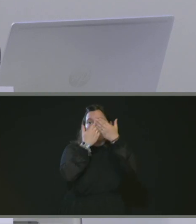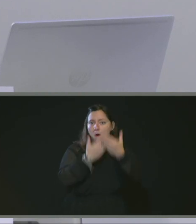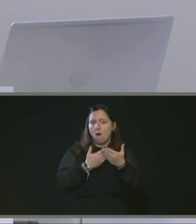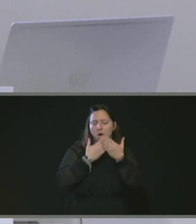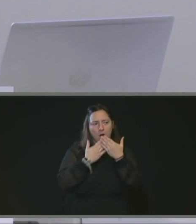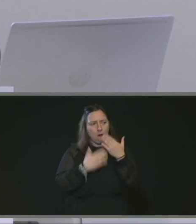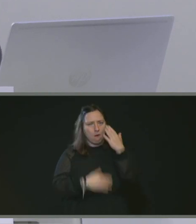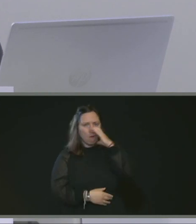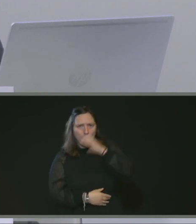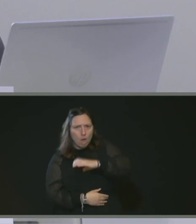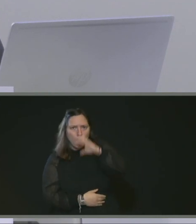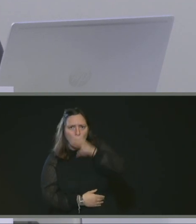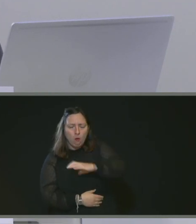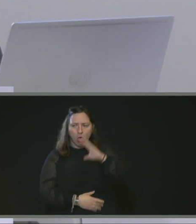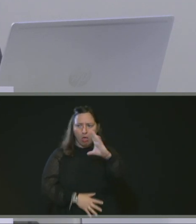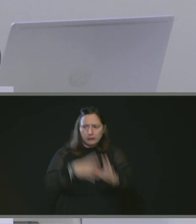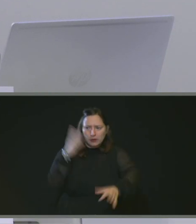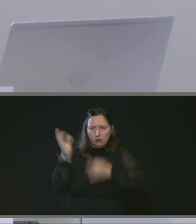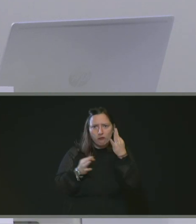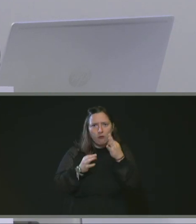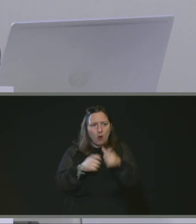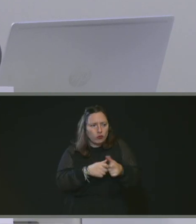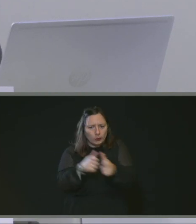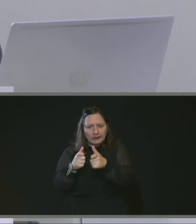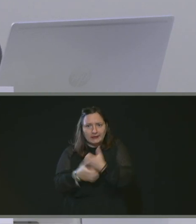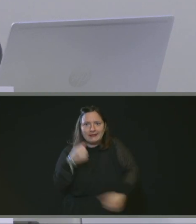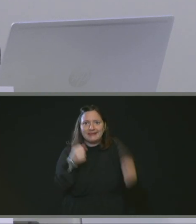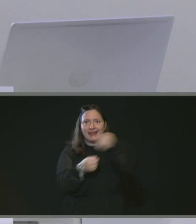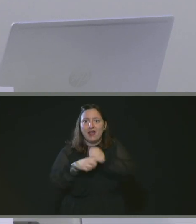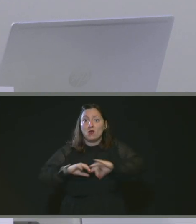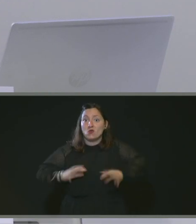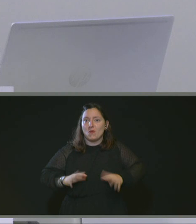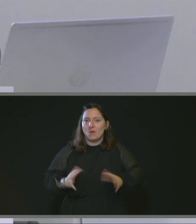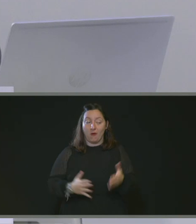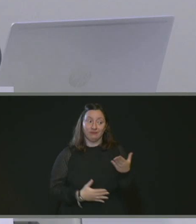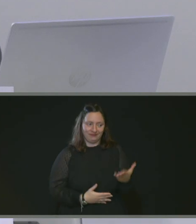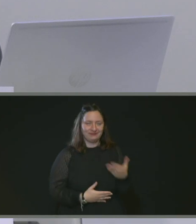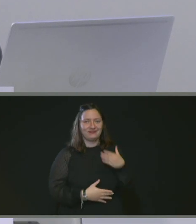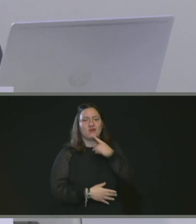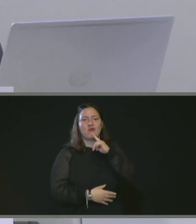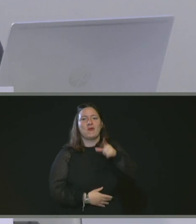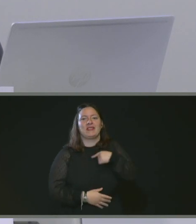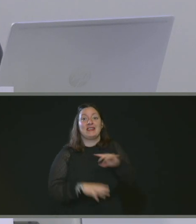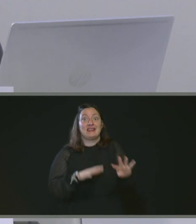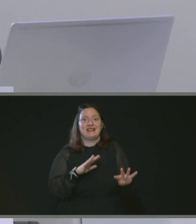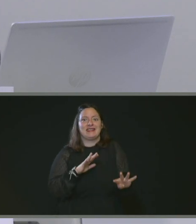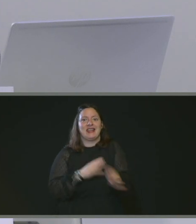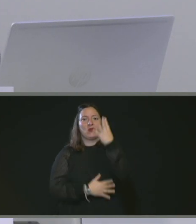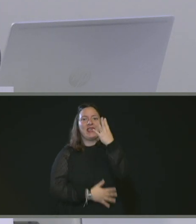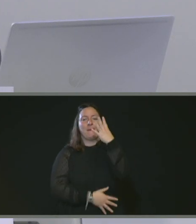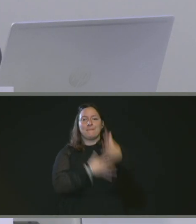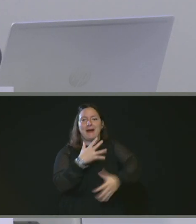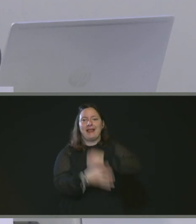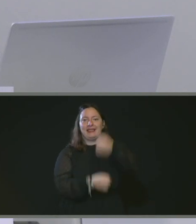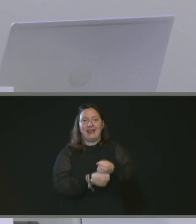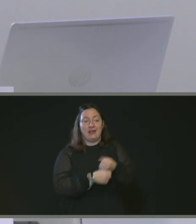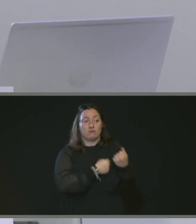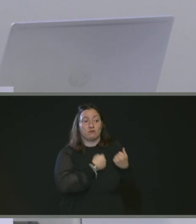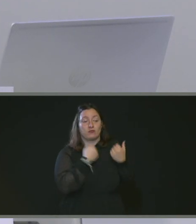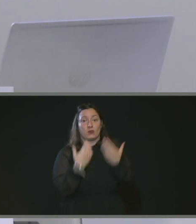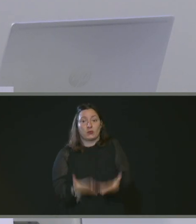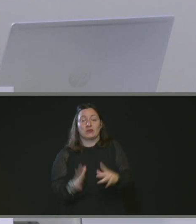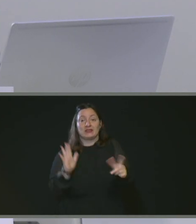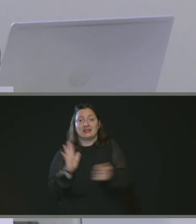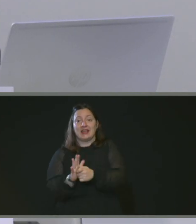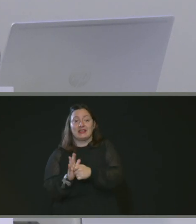d'entreprises et d'acquérir les compétences entrepreneuriales. C'est la 14e édition en Normandie qui sera lancée sur le mois de novembre et qui se clôturera